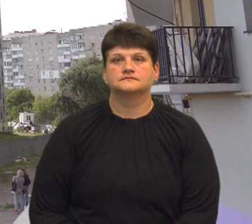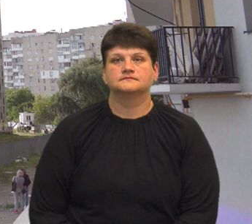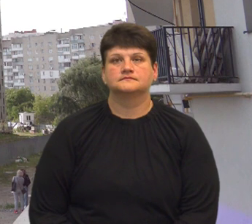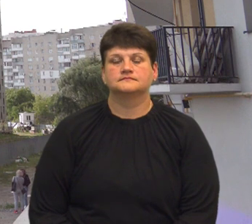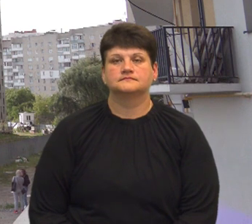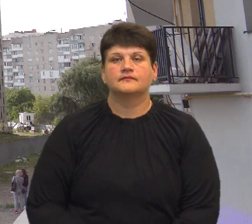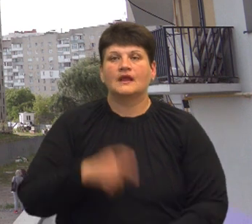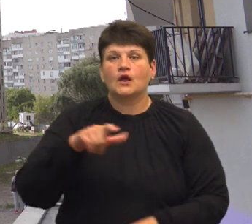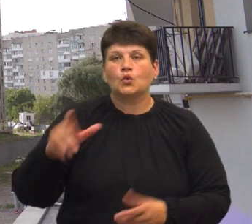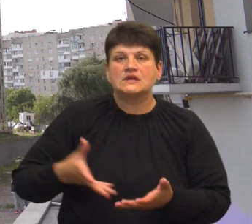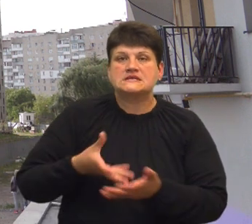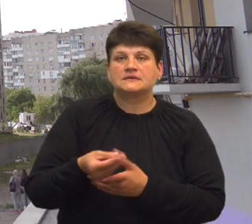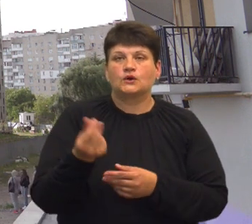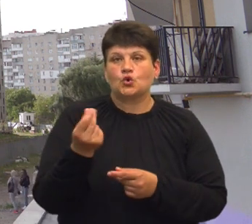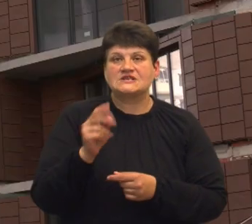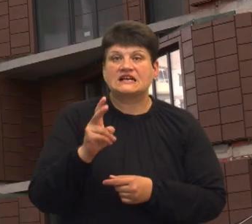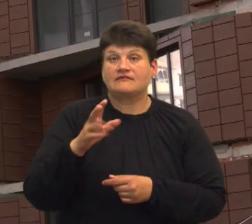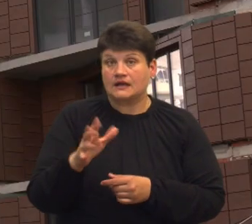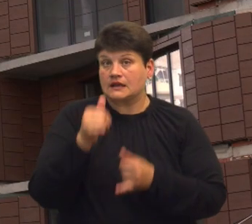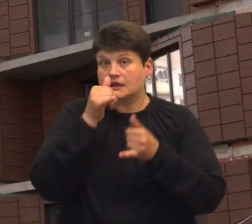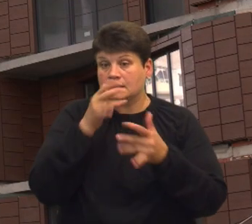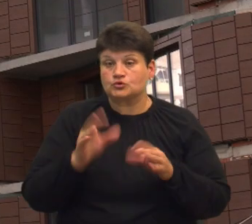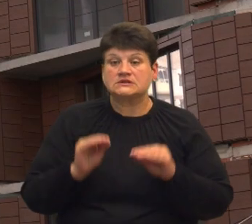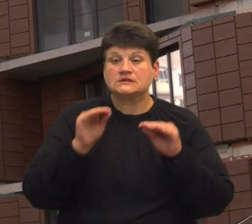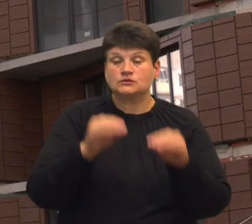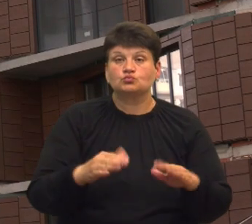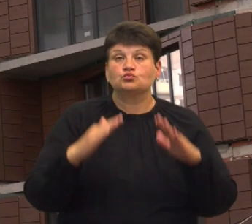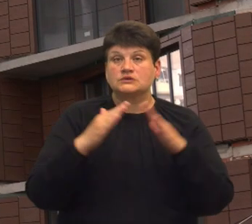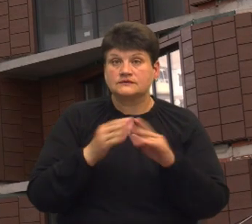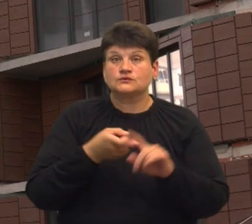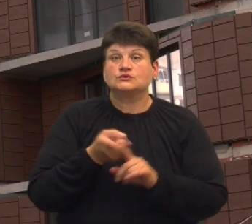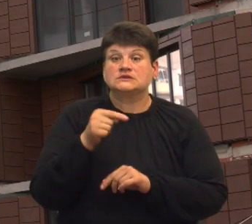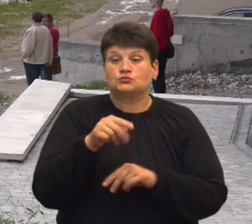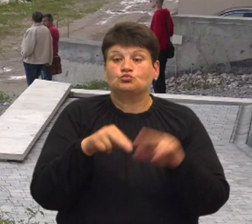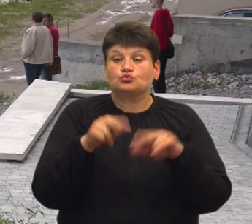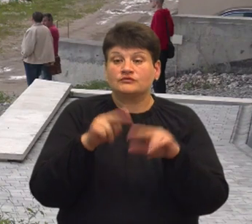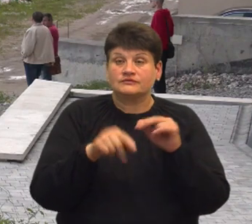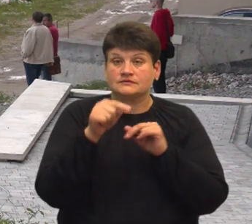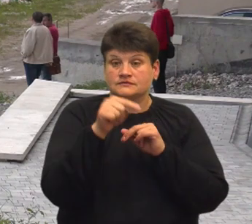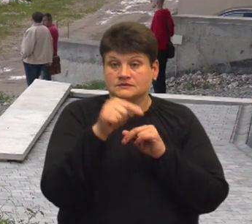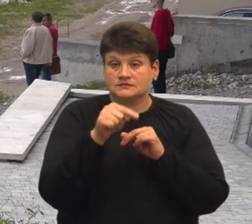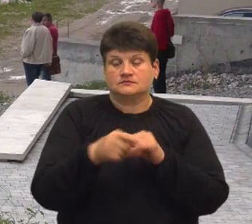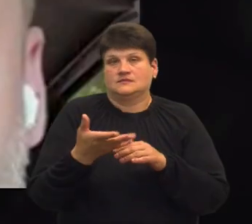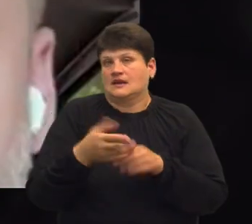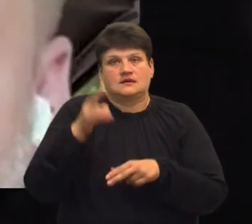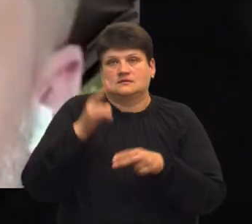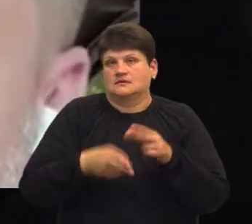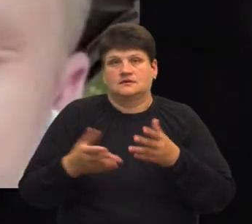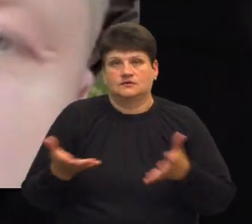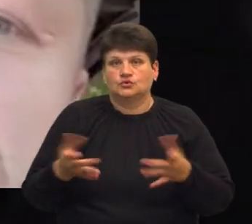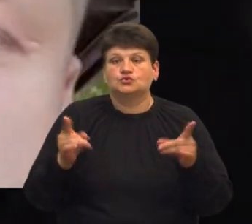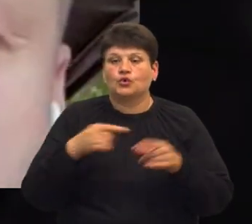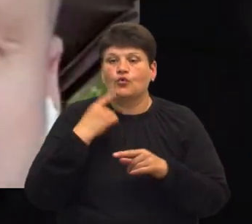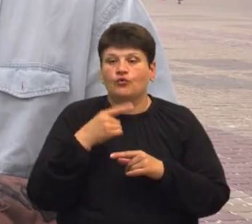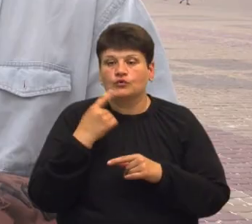Люди заплатили гроші за квартири, але не можуть заселитися в будинок через те, що будівництво, вказані в договорі, строки не завершили. Що кажуть